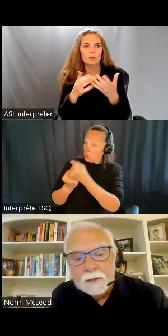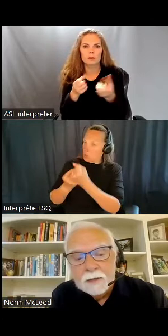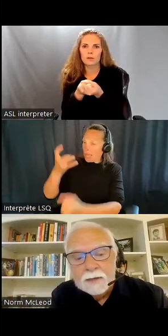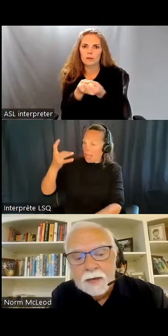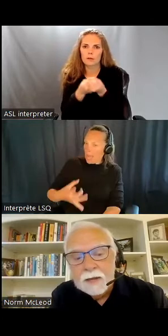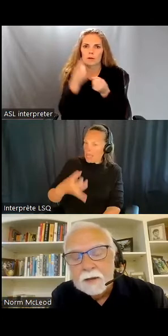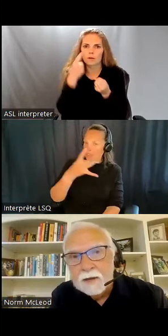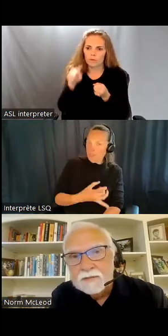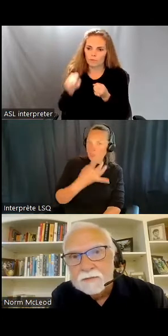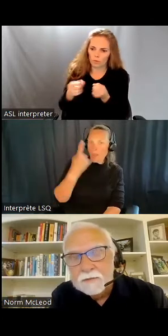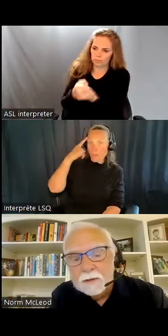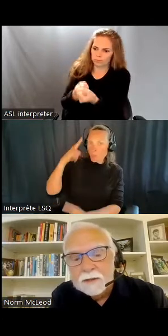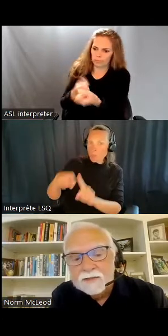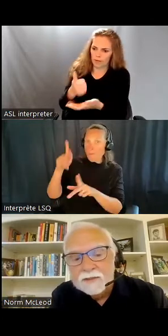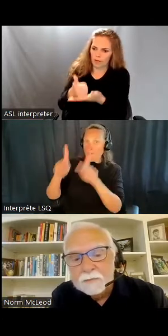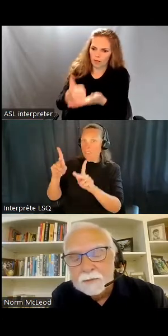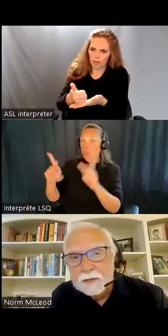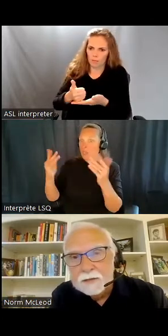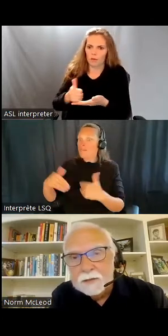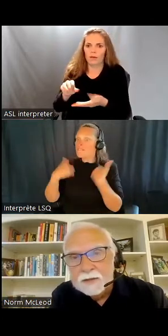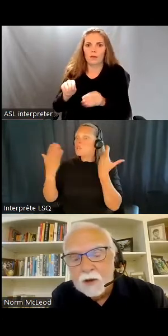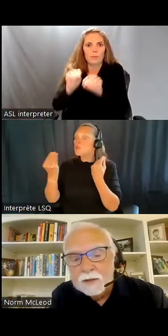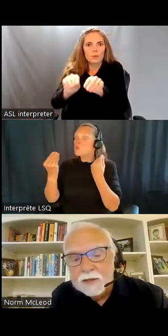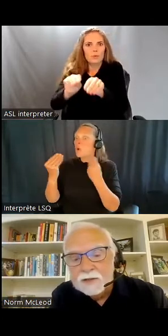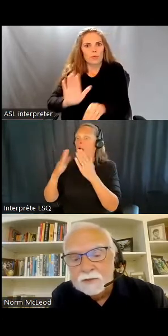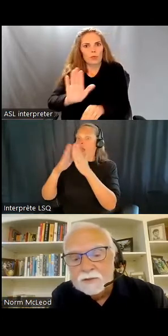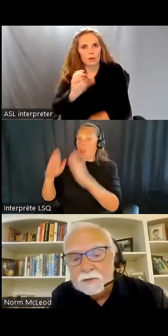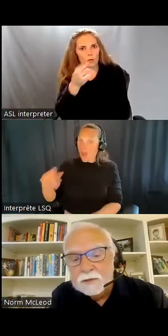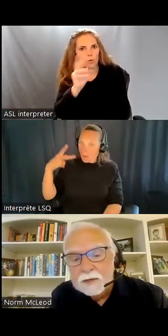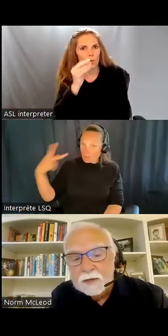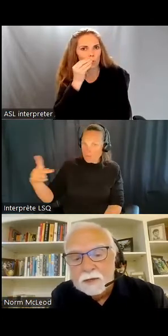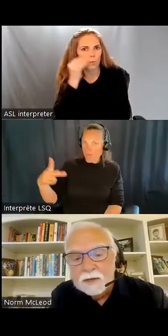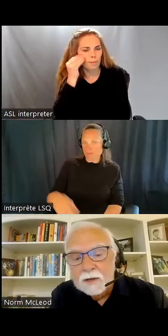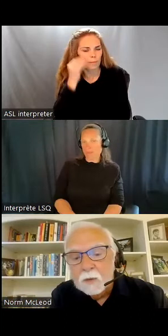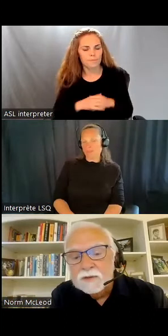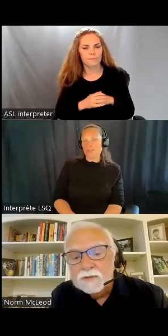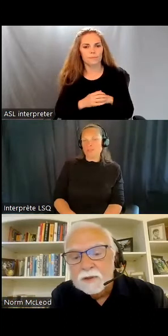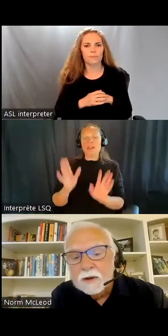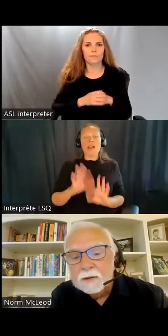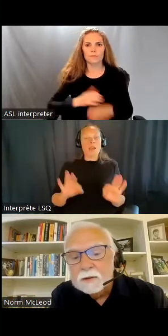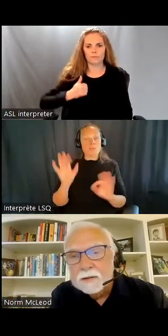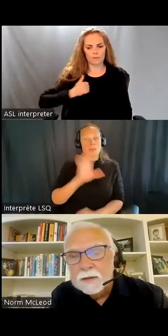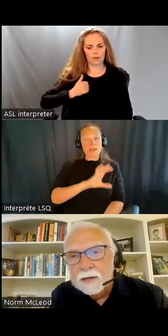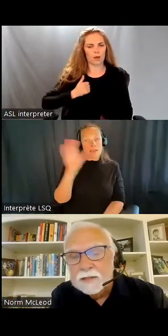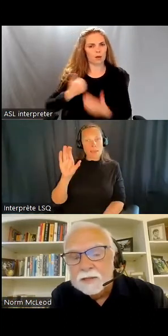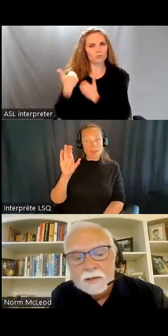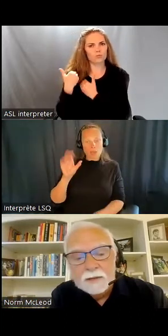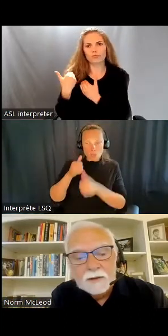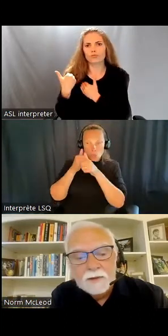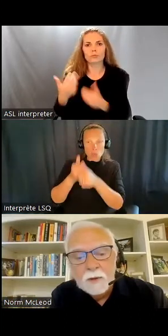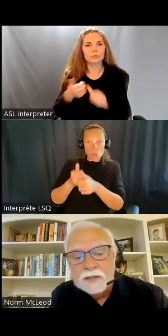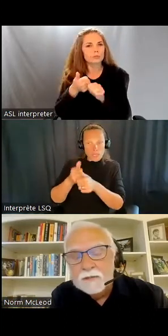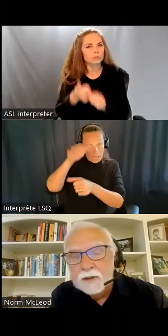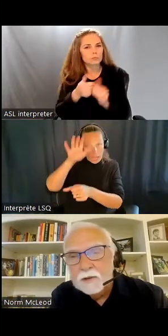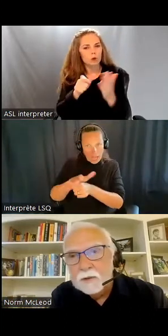vivre dans leur propre maison. Le Canada doit respecter son engagement et son obligation conformément à l